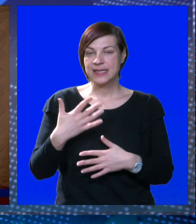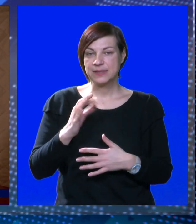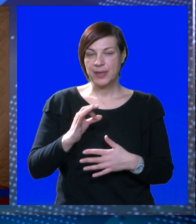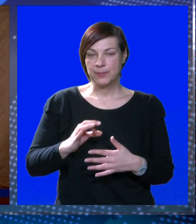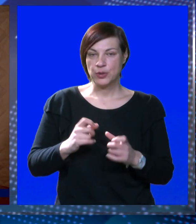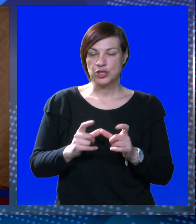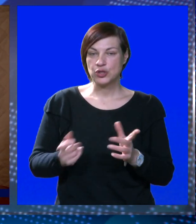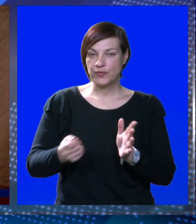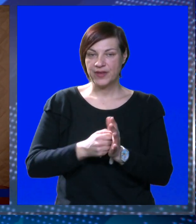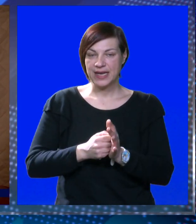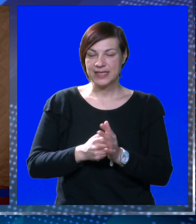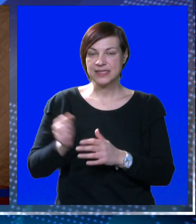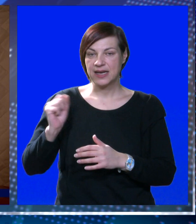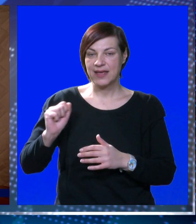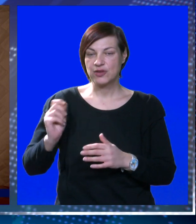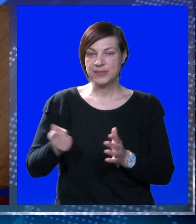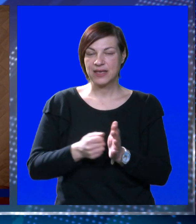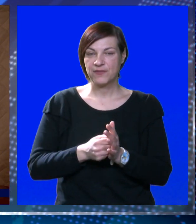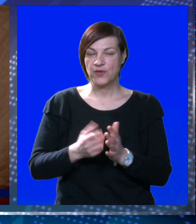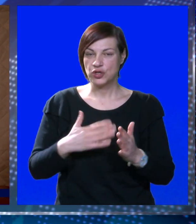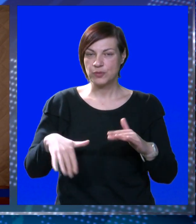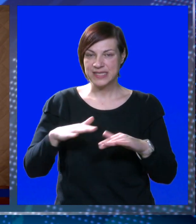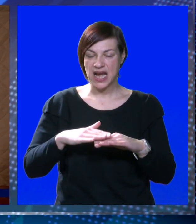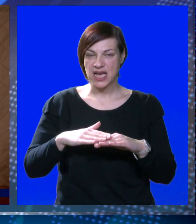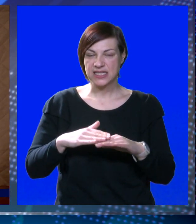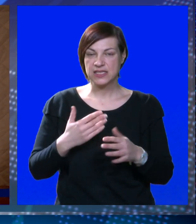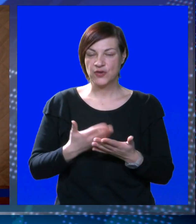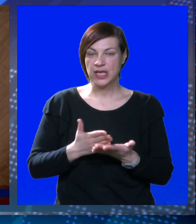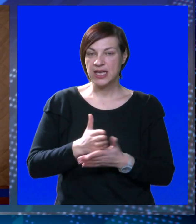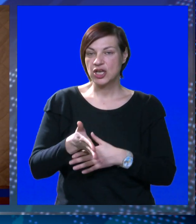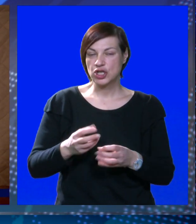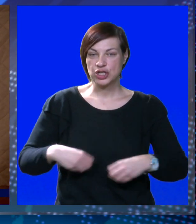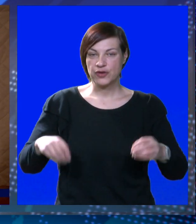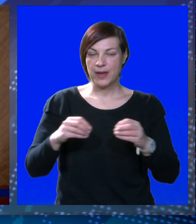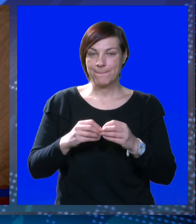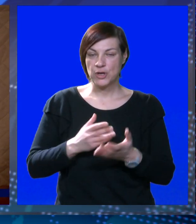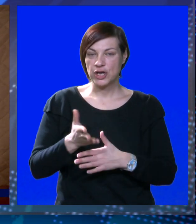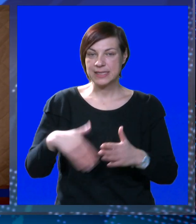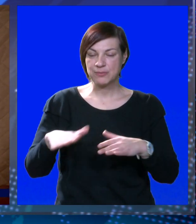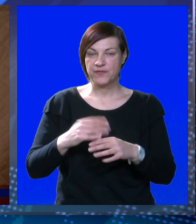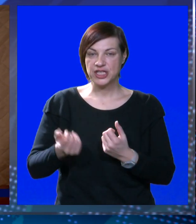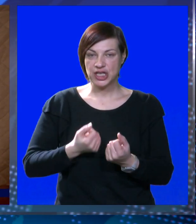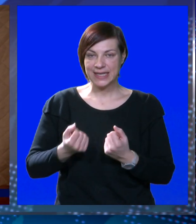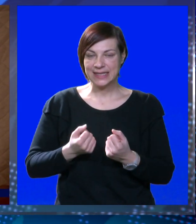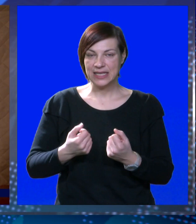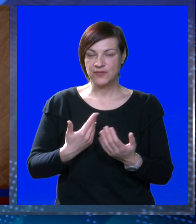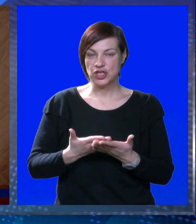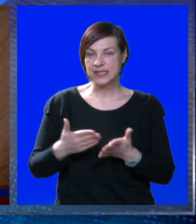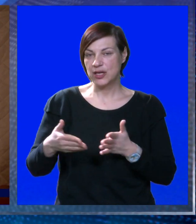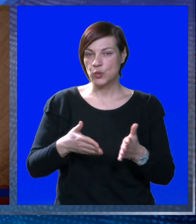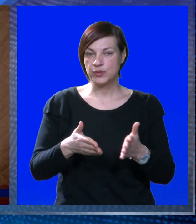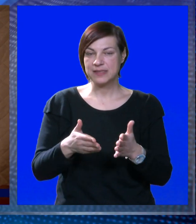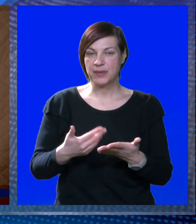85% sufinansirano je Evroskim fondom za regionalni razvoj. Kroz ovaj projekt proveli smo više aktivnosti,